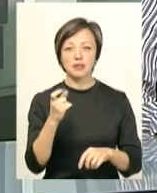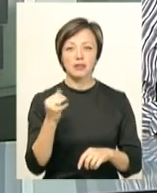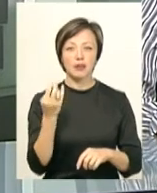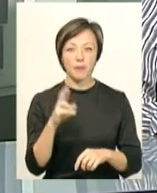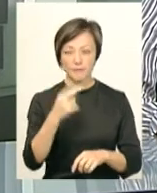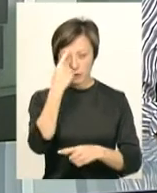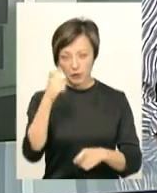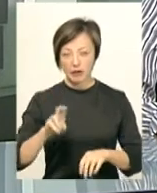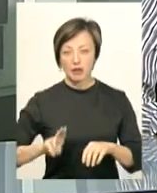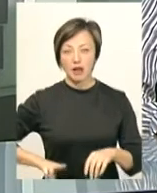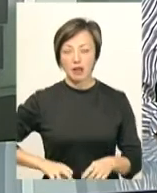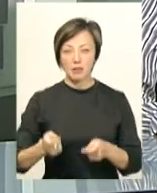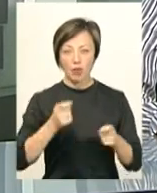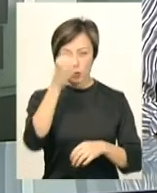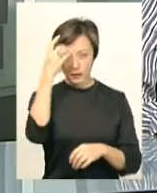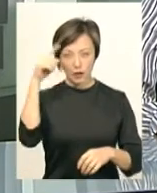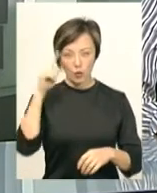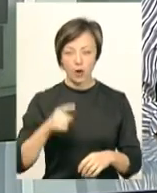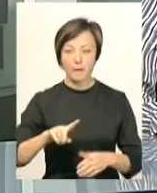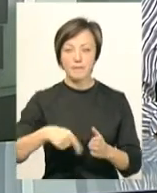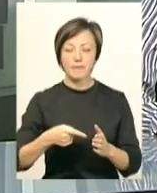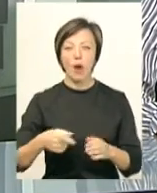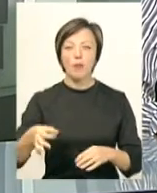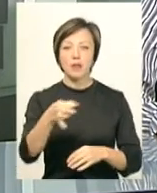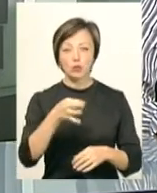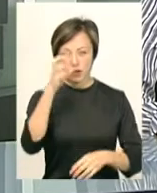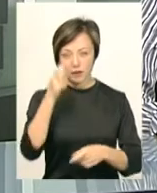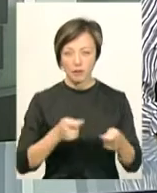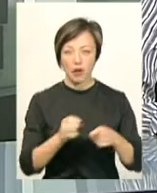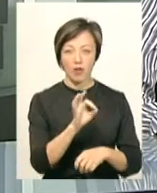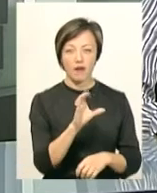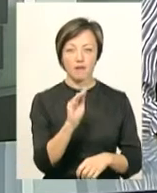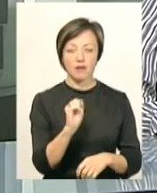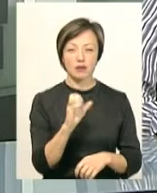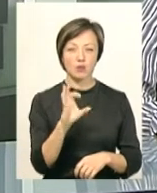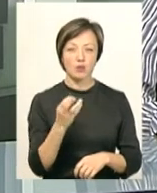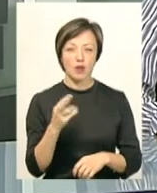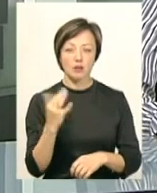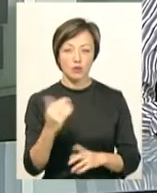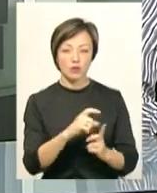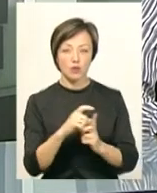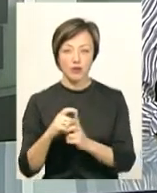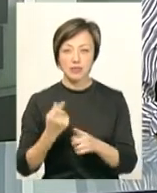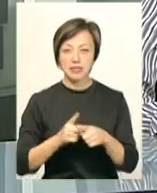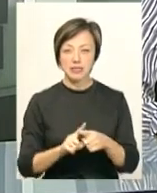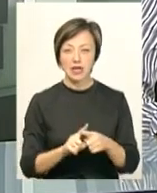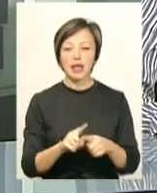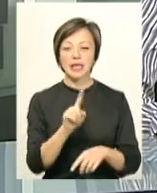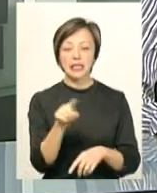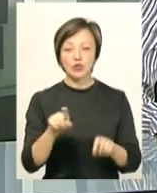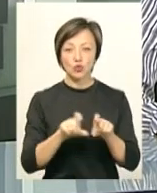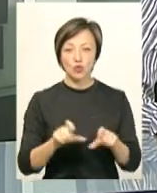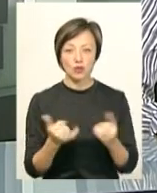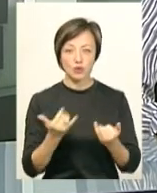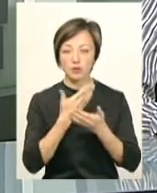повідомив директор Департаменту освіти і науки Хмельницької обласної державної адміністрації Олег Фасоля. За його словами, це ті школи, де на